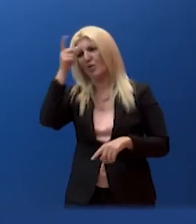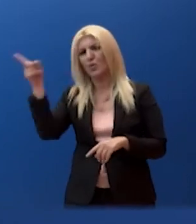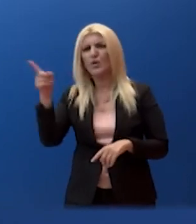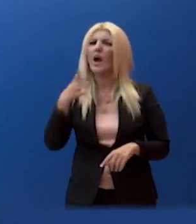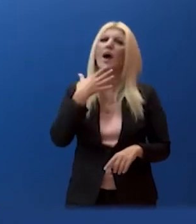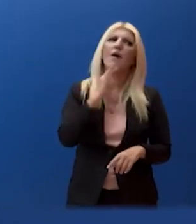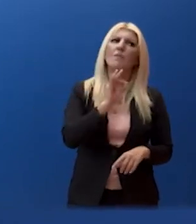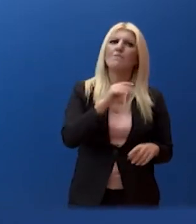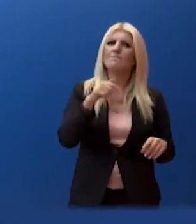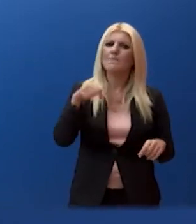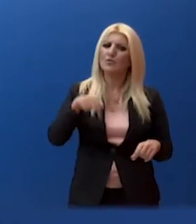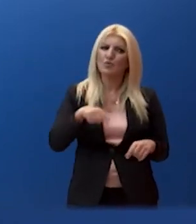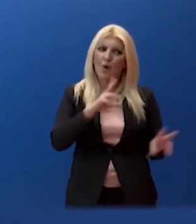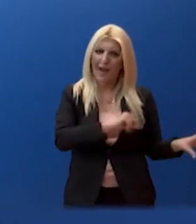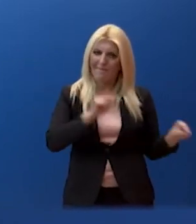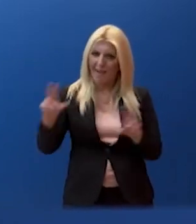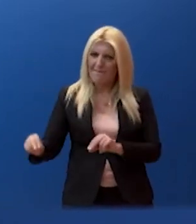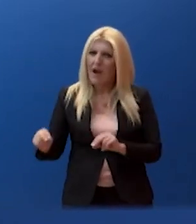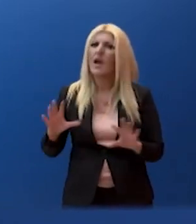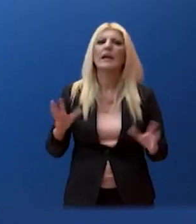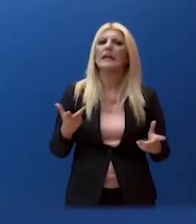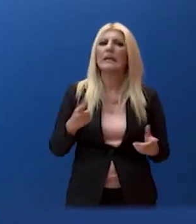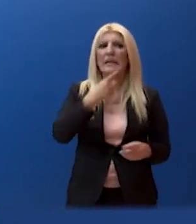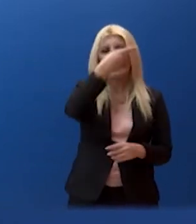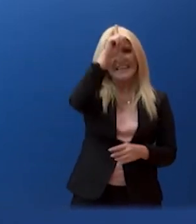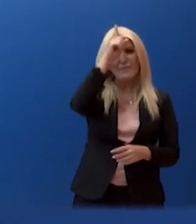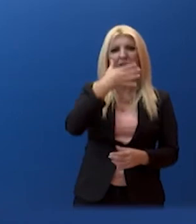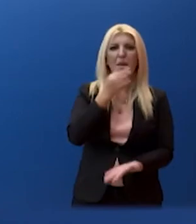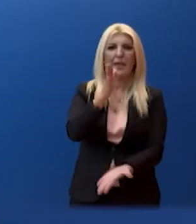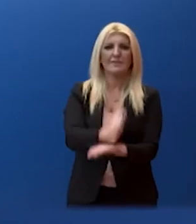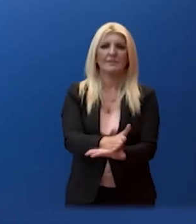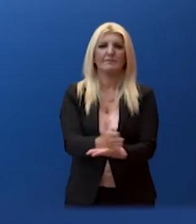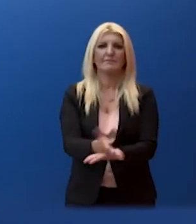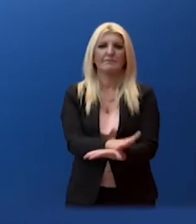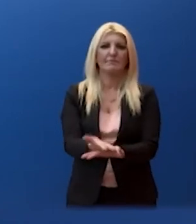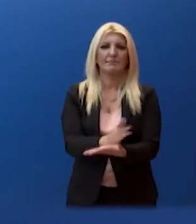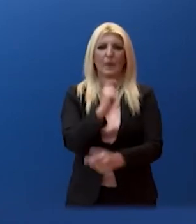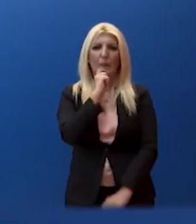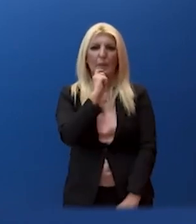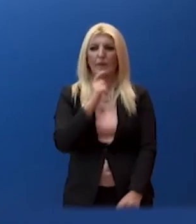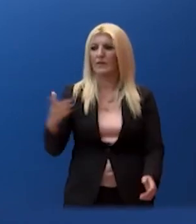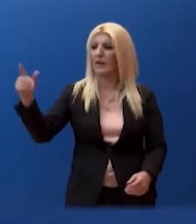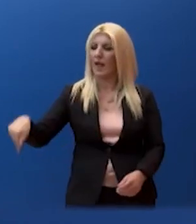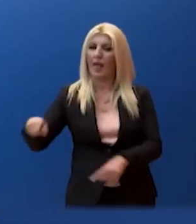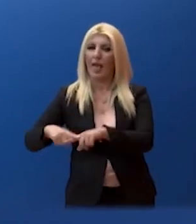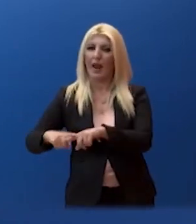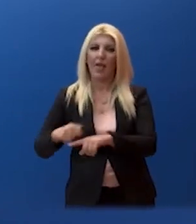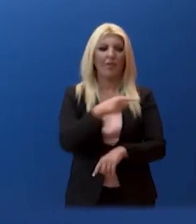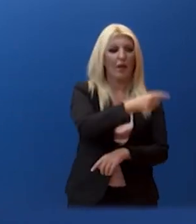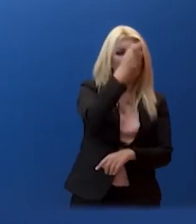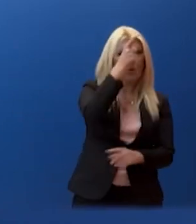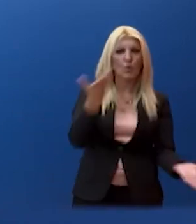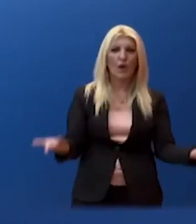διαμεσολαβητικό ρόλο. Νομίζω ότι είναι ξεκάθαρο ότι οποιαδήποτε πλαίσιο διερευνητικών επαφών είναι σαφώς καθορισμένο και θα φορά τις δύο χώρες.